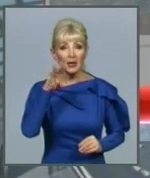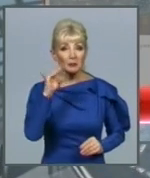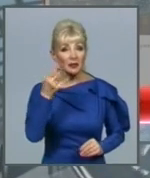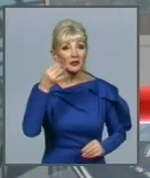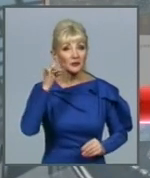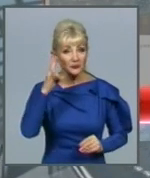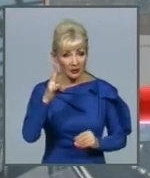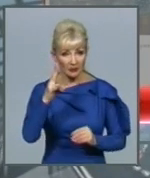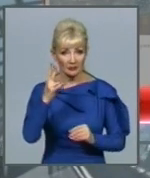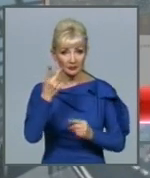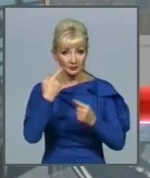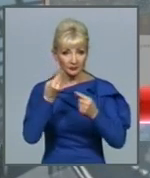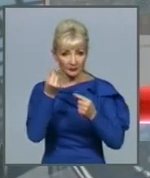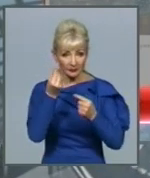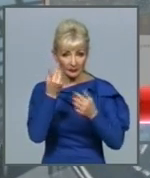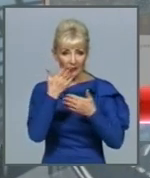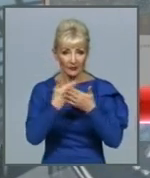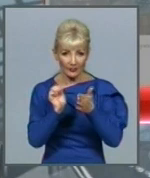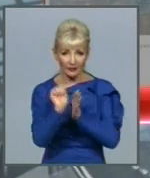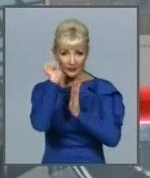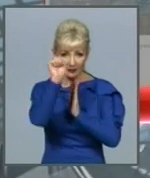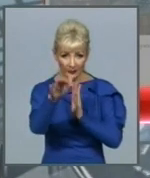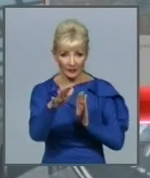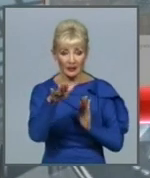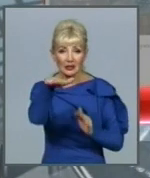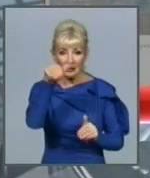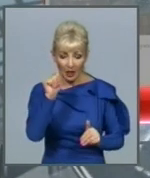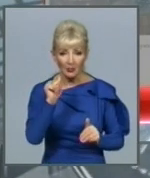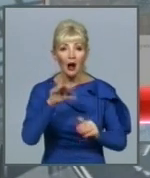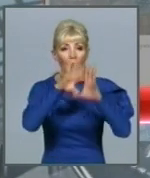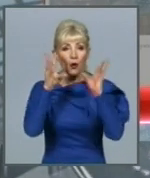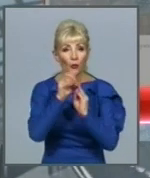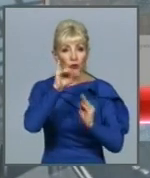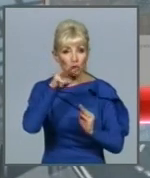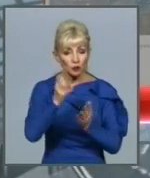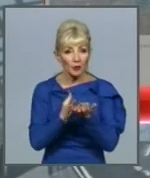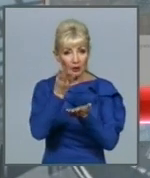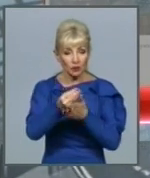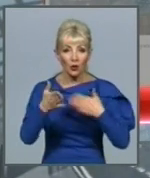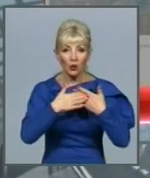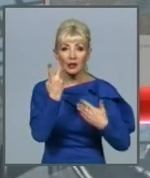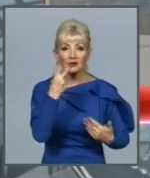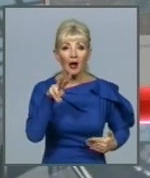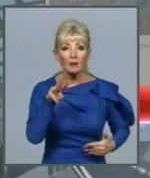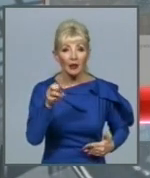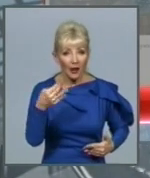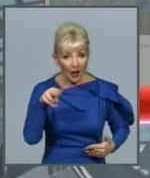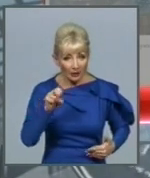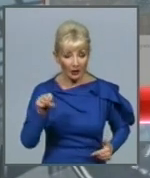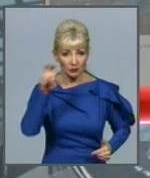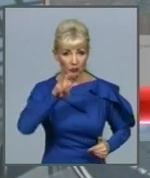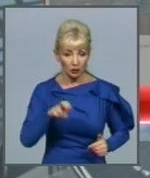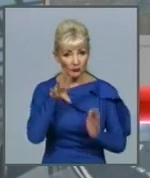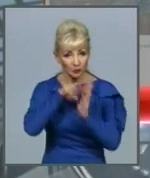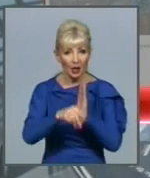облігації зовнішньої державної позики. Загальна сума платежу склала понад 2 мільярди доларів. В тому числі 1,7